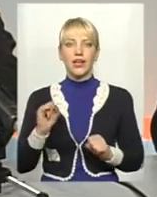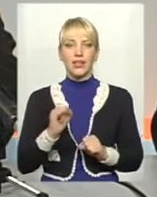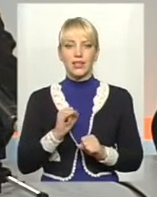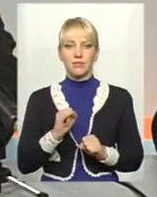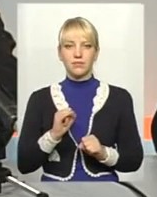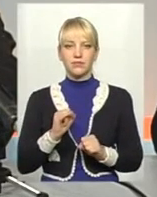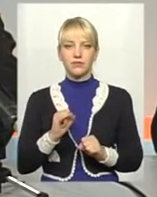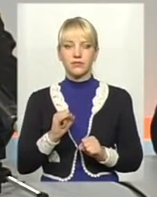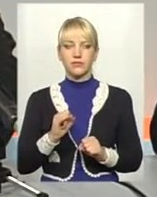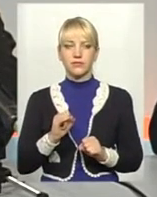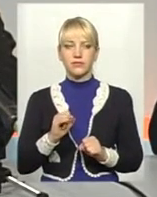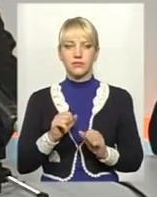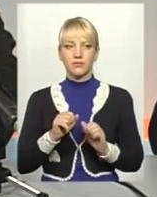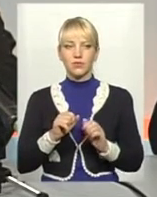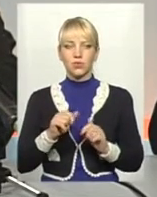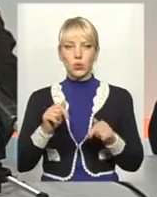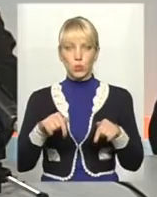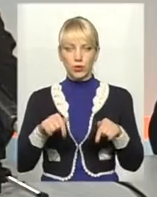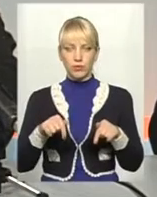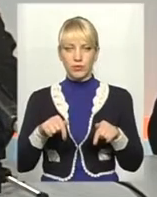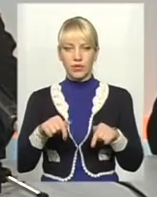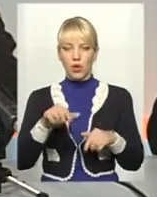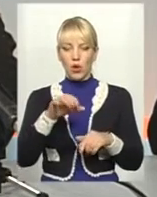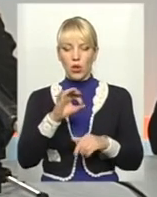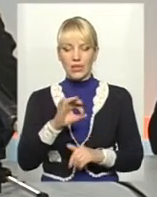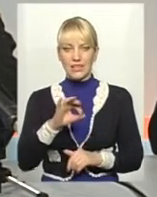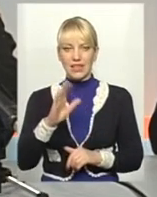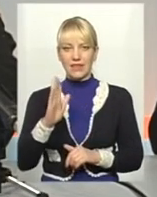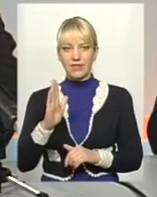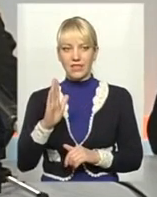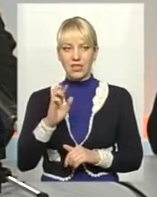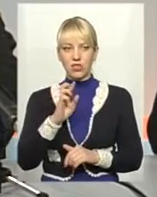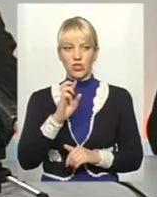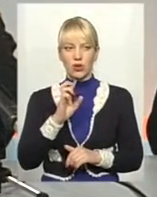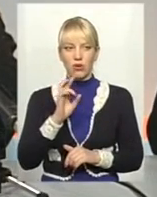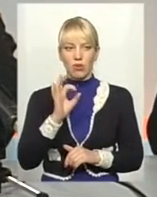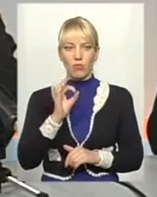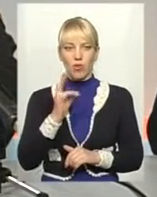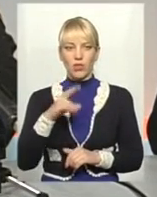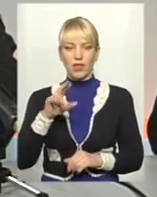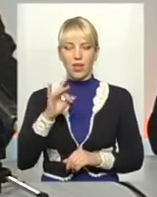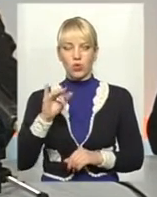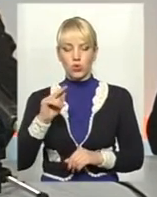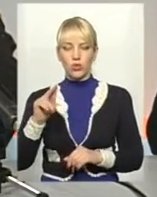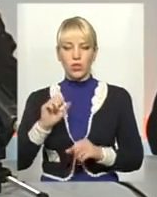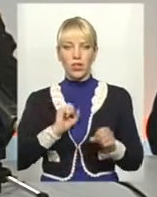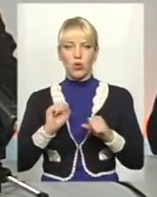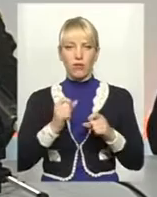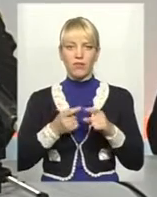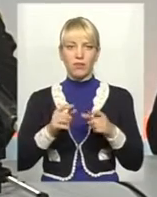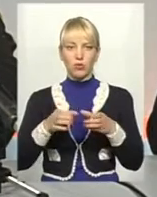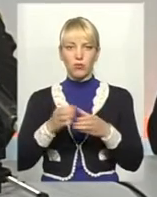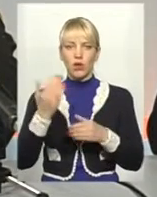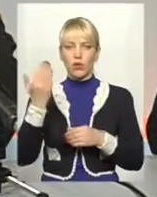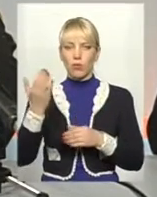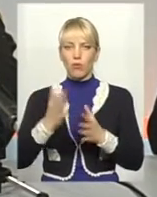тут Олександр Васильович Бартащук керував цим колективом. Йому величезне спасибі.